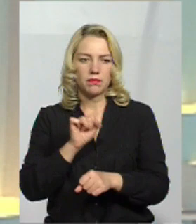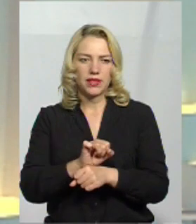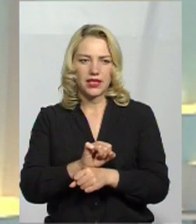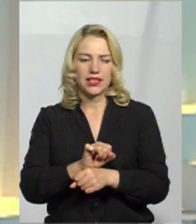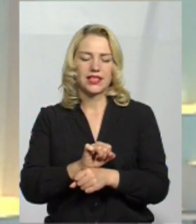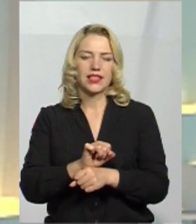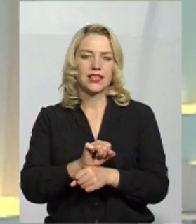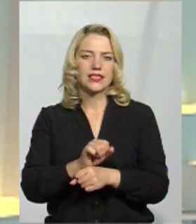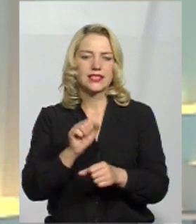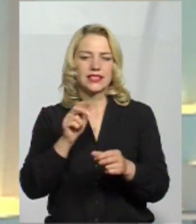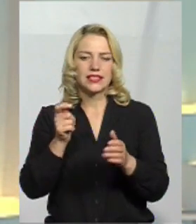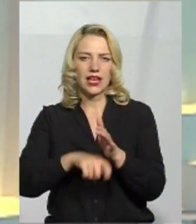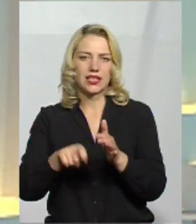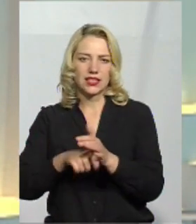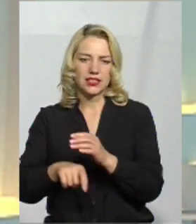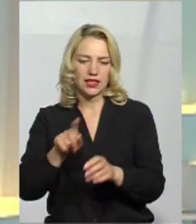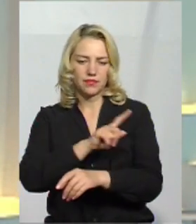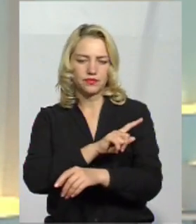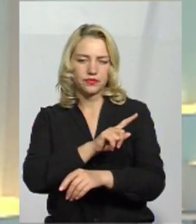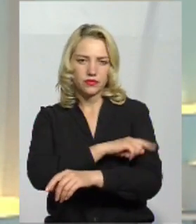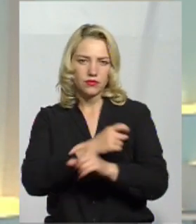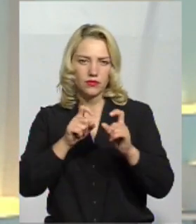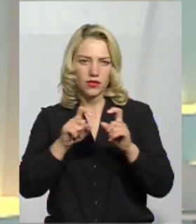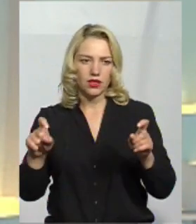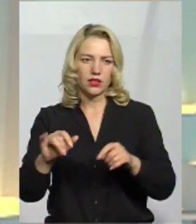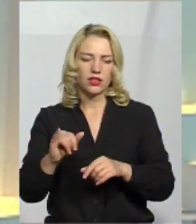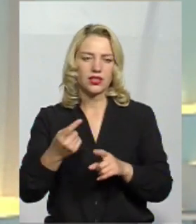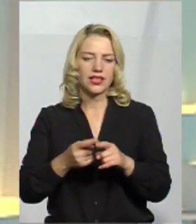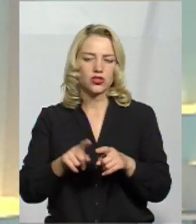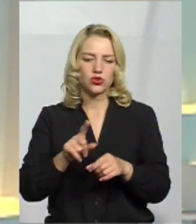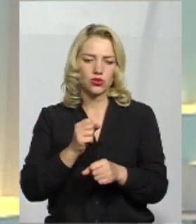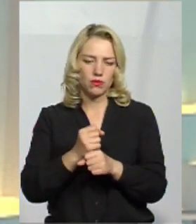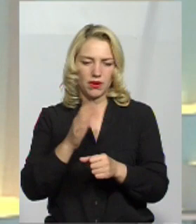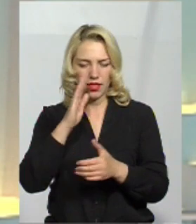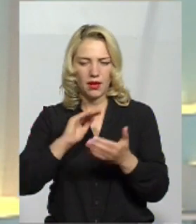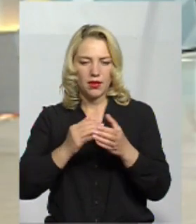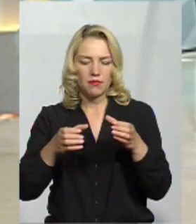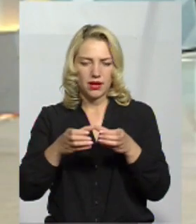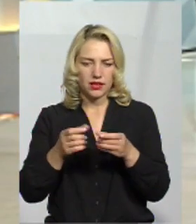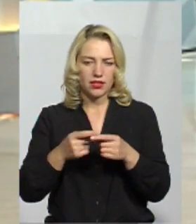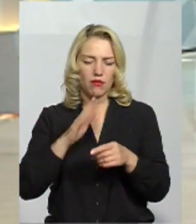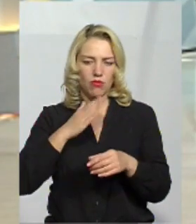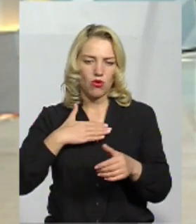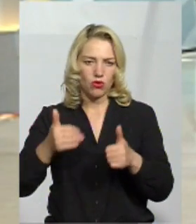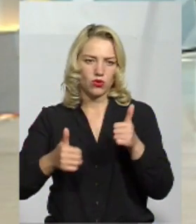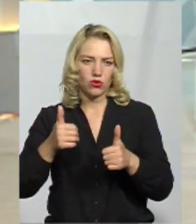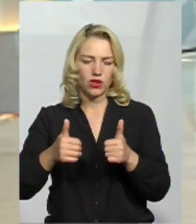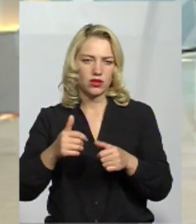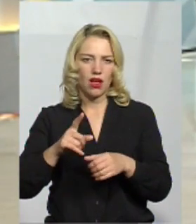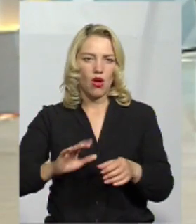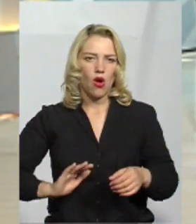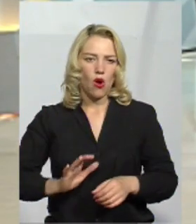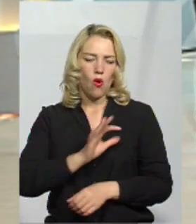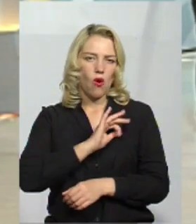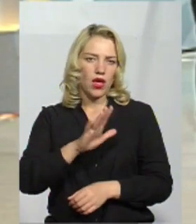партія моєго політичного опонента, я би не сказав, ворога України – олігарха. Це – боротьба з олігархією. Зараз перед вами на моніторі